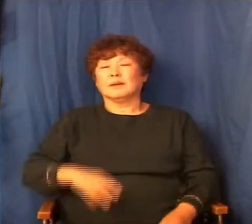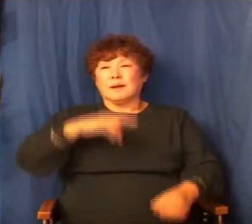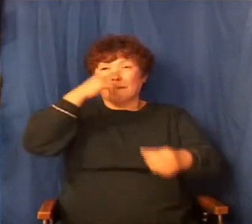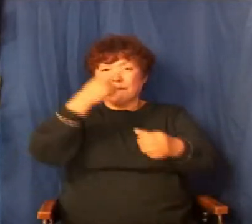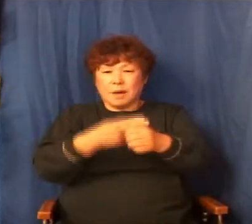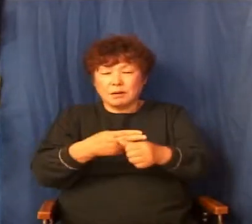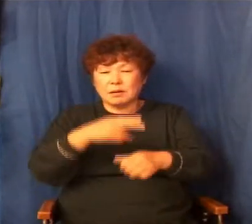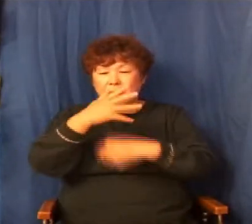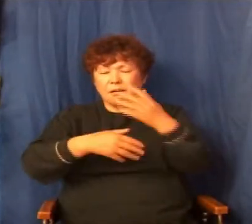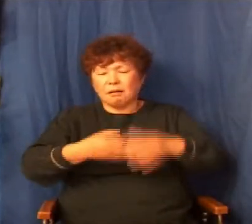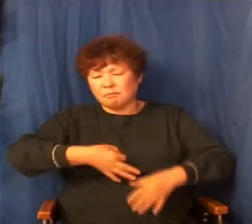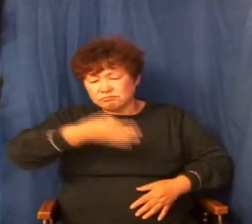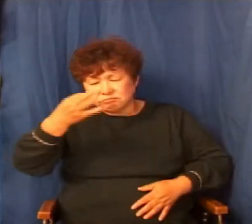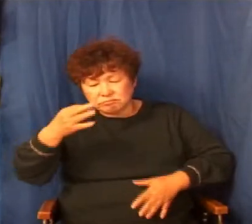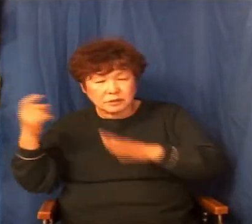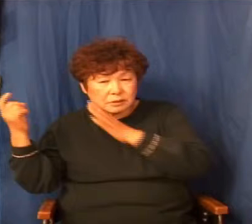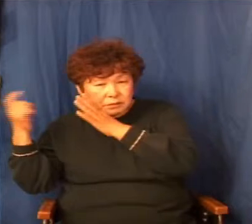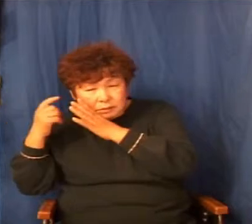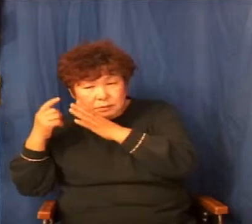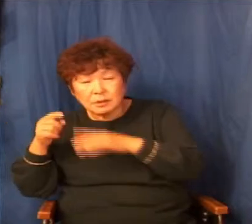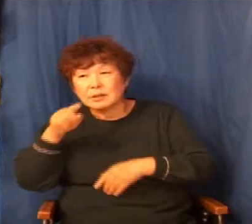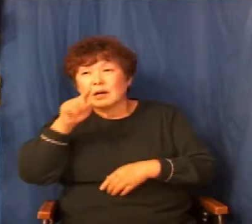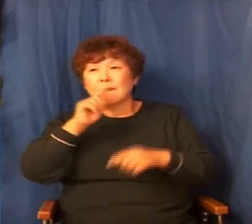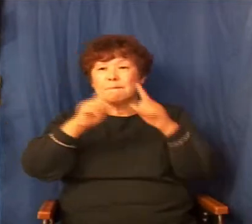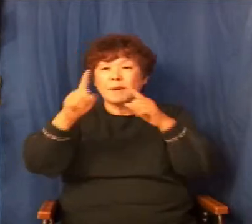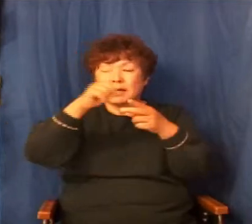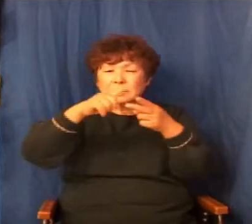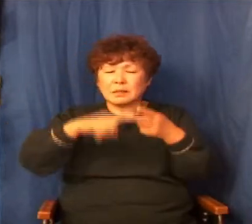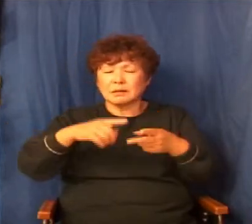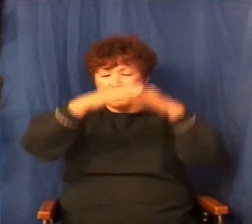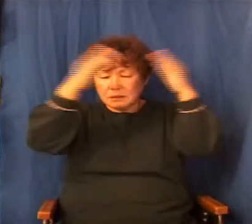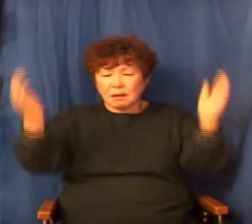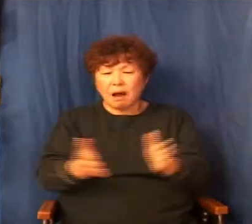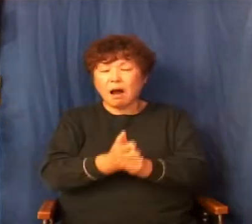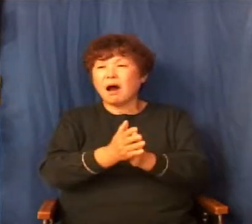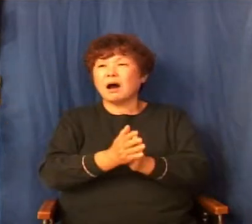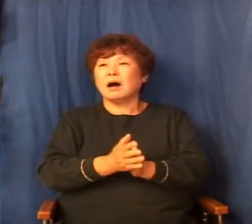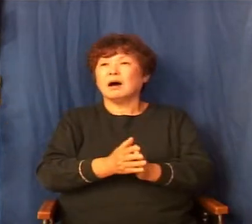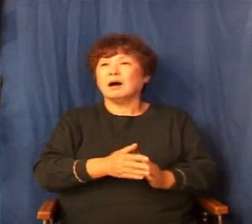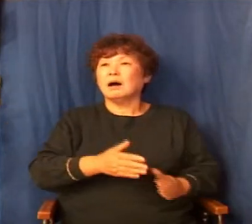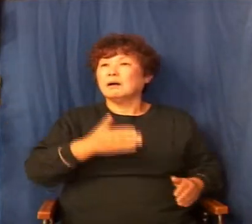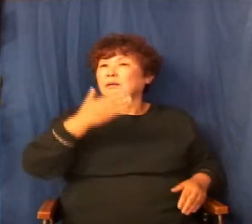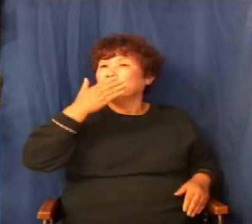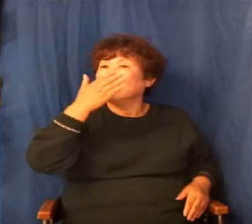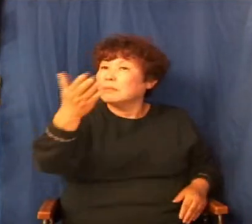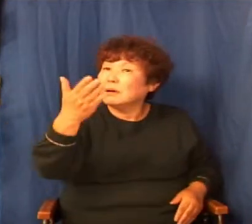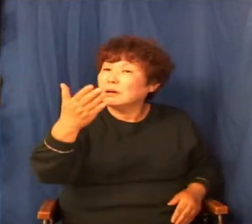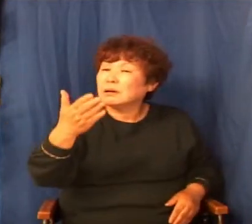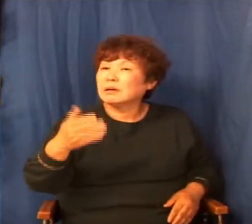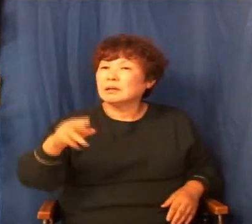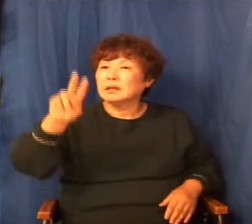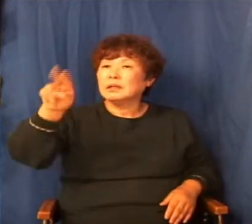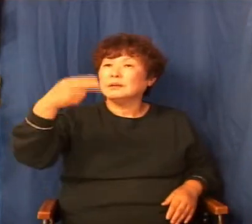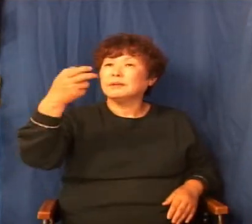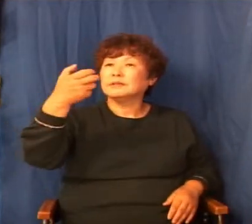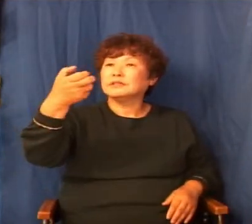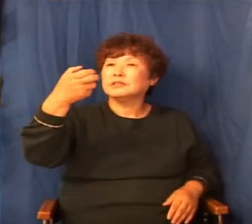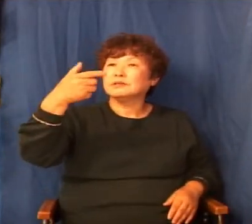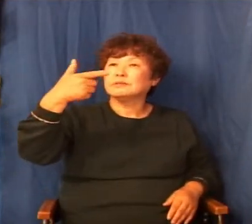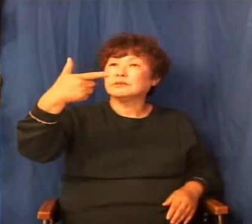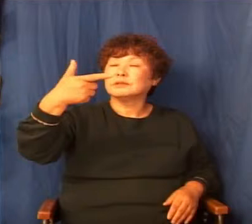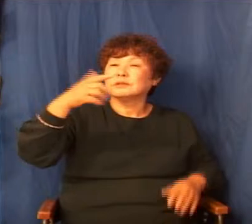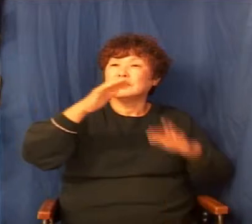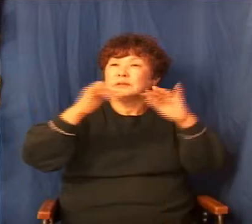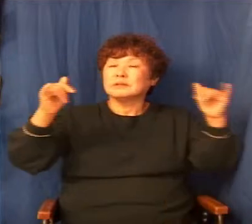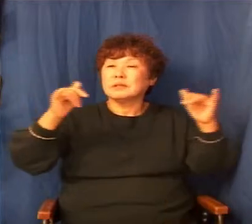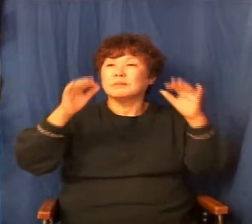지금 하나님의 음성을 듣고 그가 말한 대로 다 이루어져 가는 것을 276명이 다 들은 거예요 그런데 이 사람들은